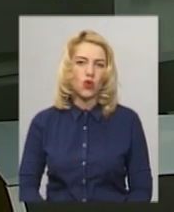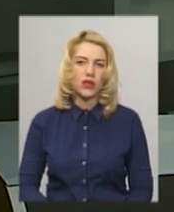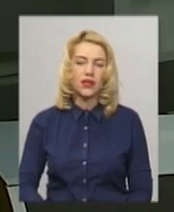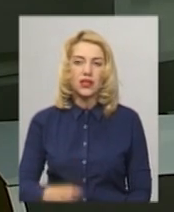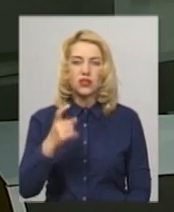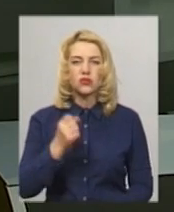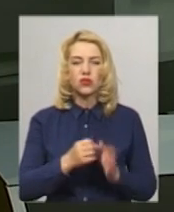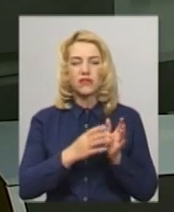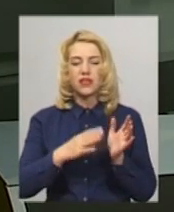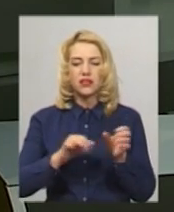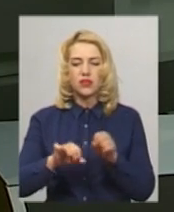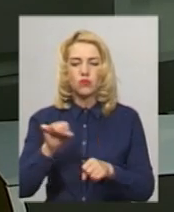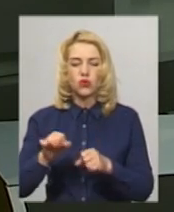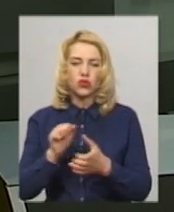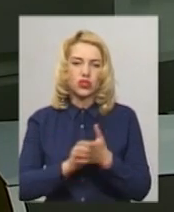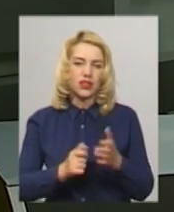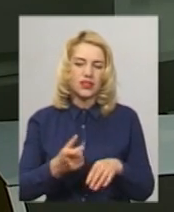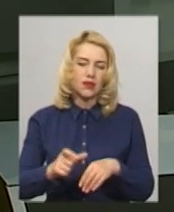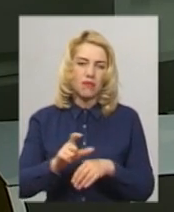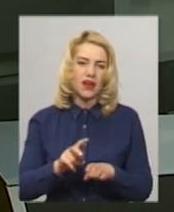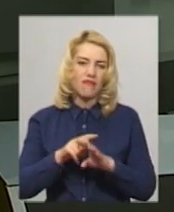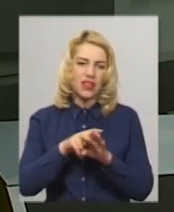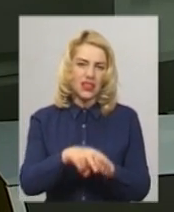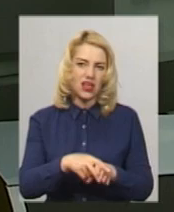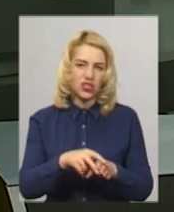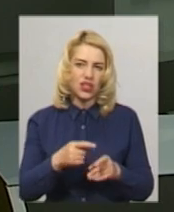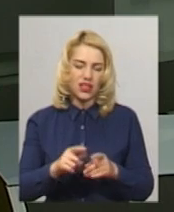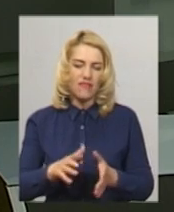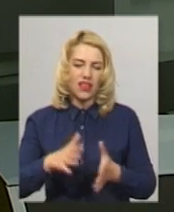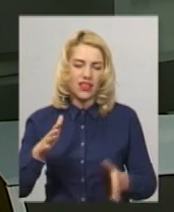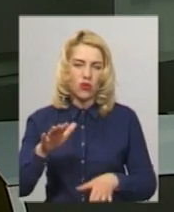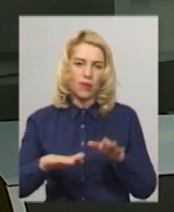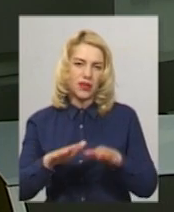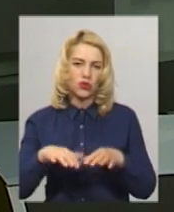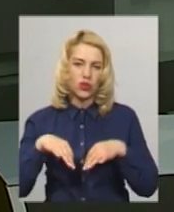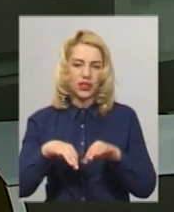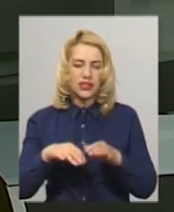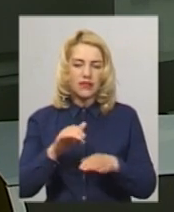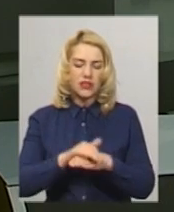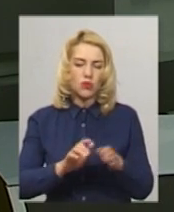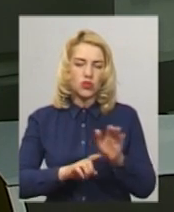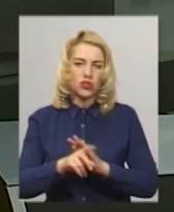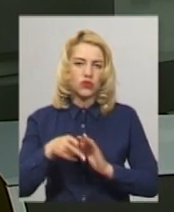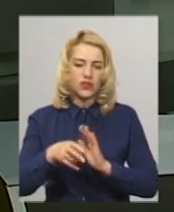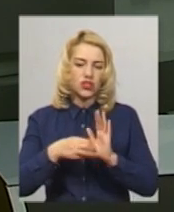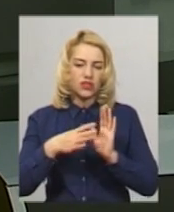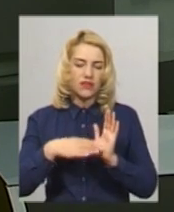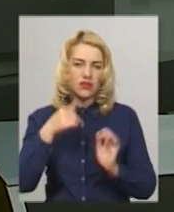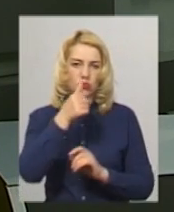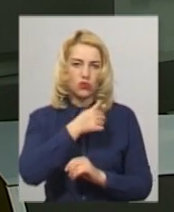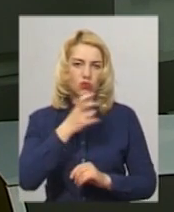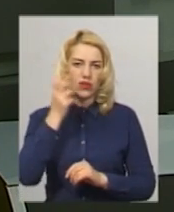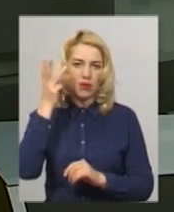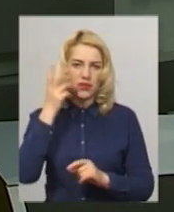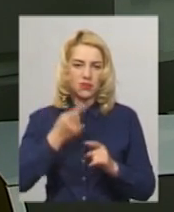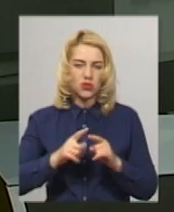119 порушень через перевантаження великогабаритного транспорту зафіксовано з початку 2019 року на Хмельниччині. Про